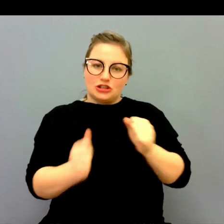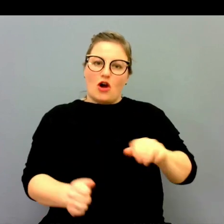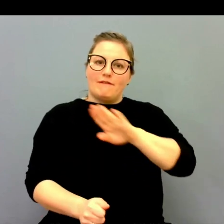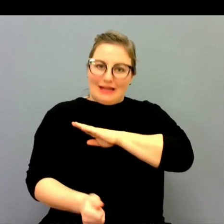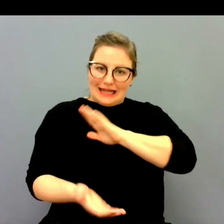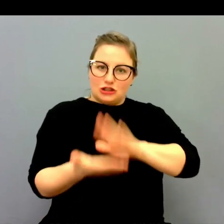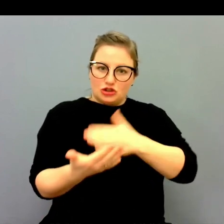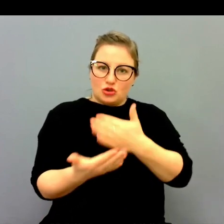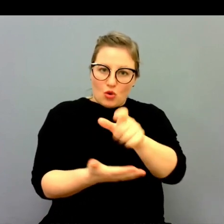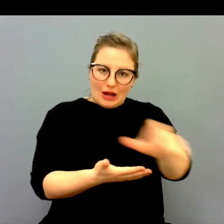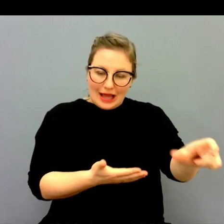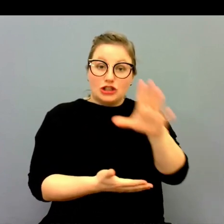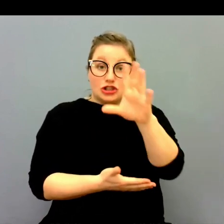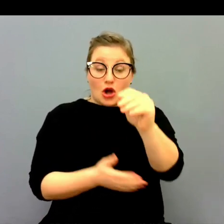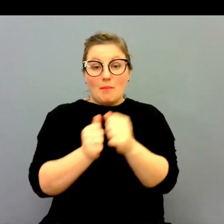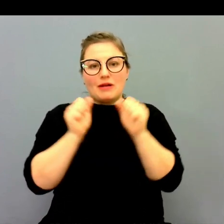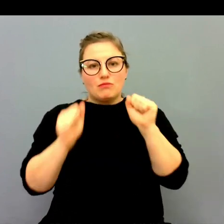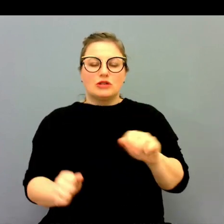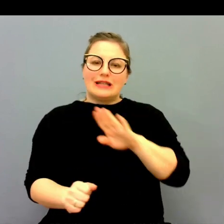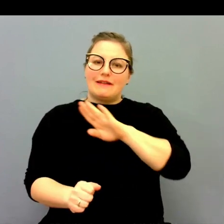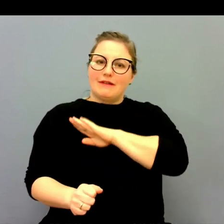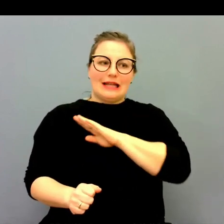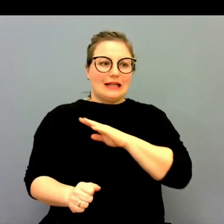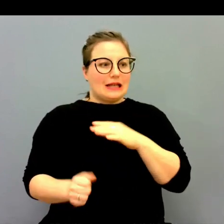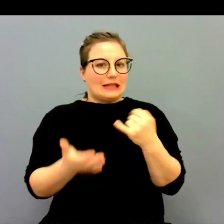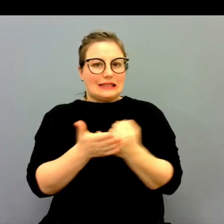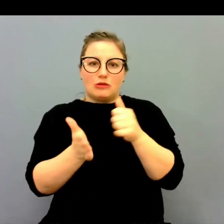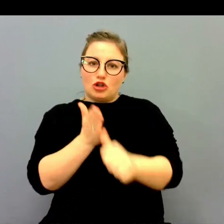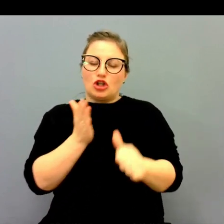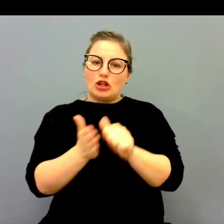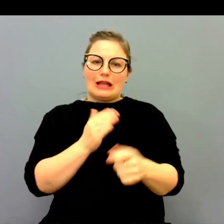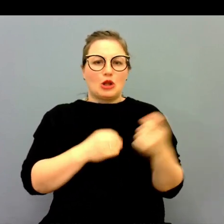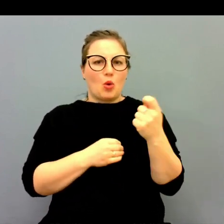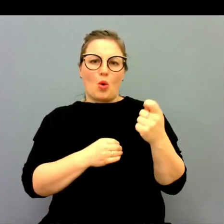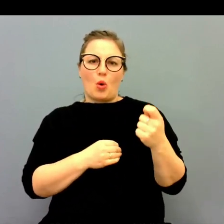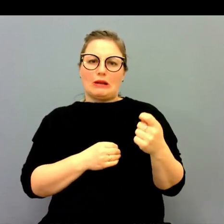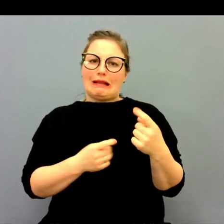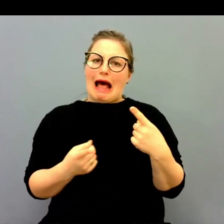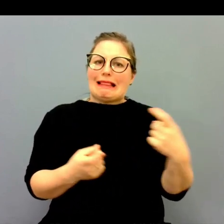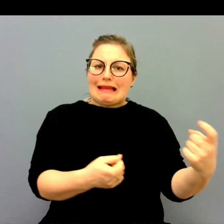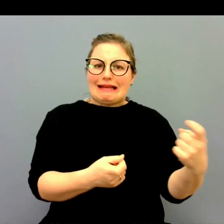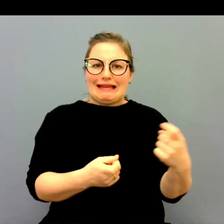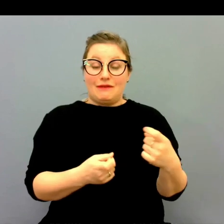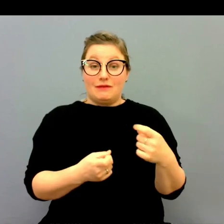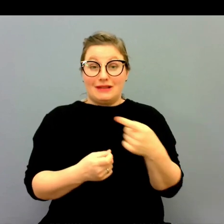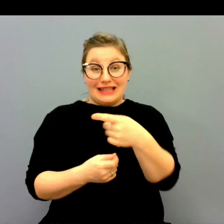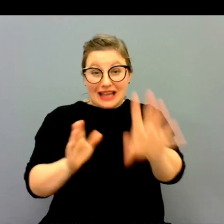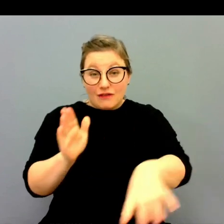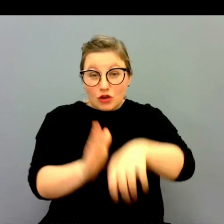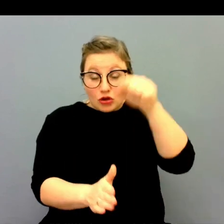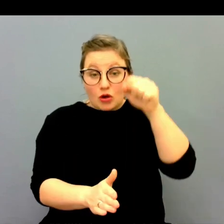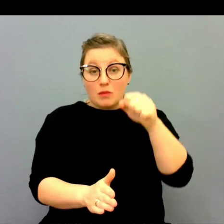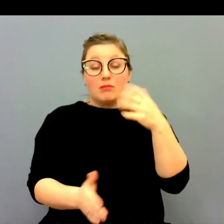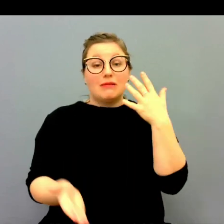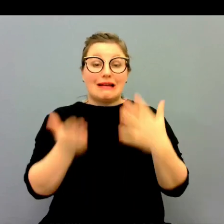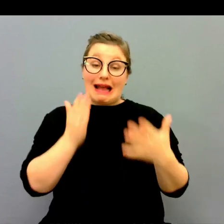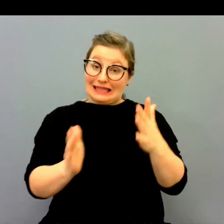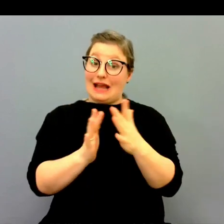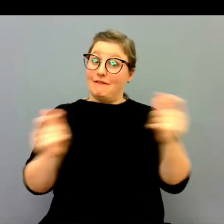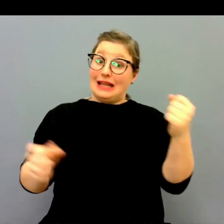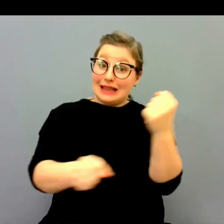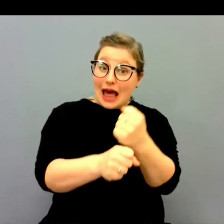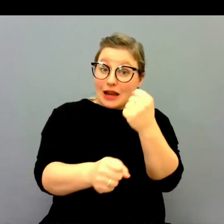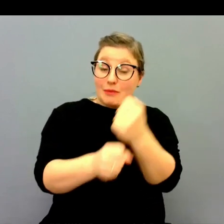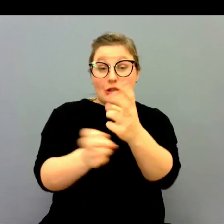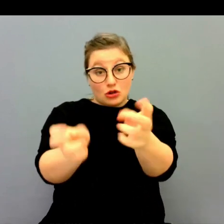tolkar samtidigt. Men det måste också finnas en attraktivitet i yrket. Och det har ni pratat lite granna om också. Att det är ganska